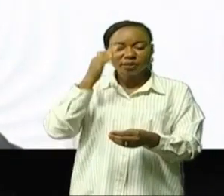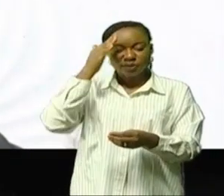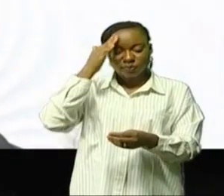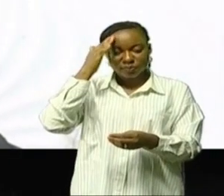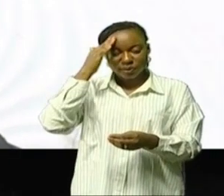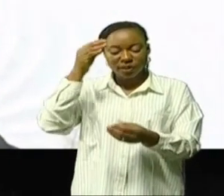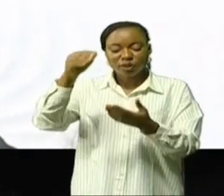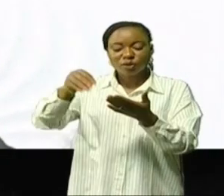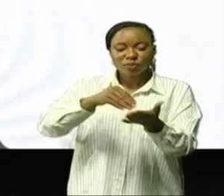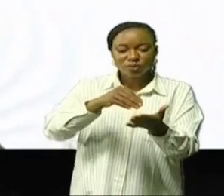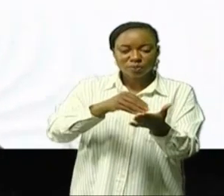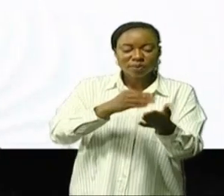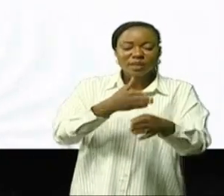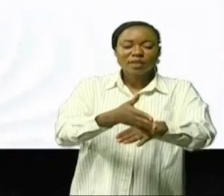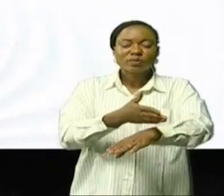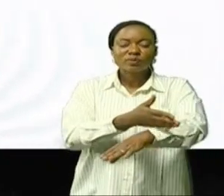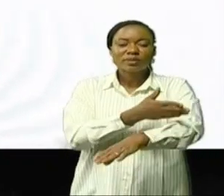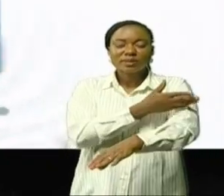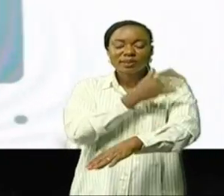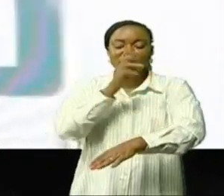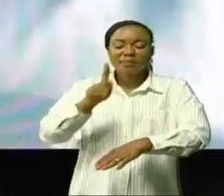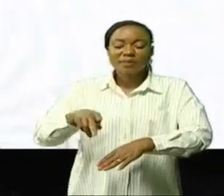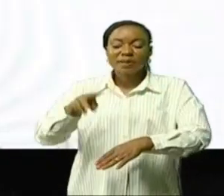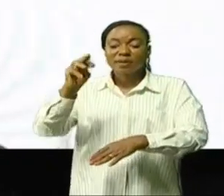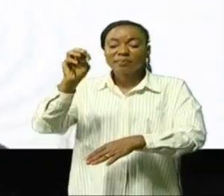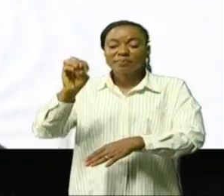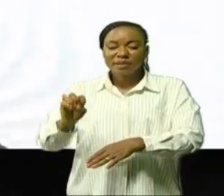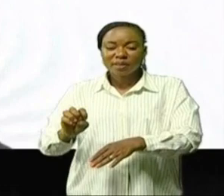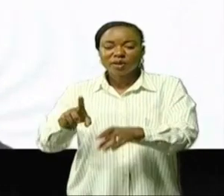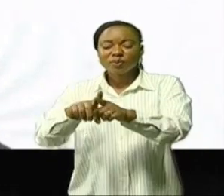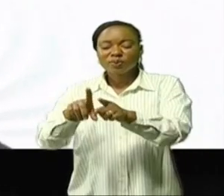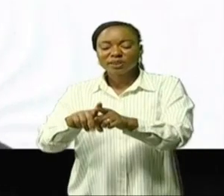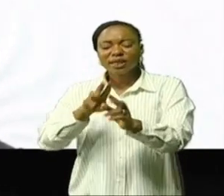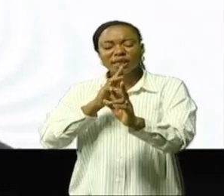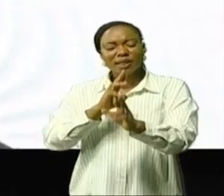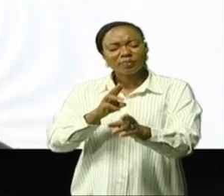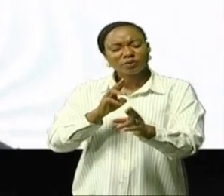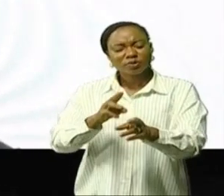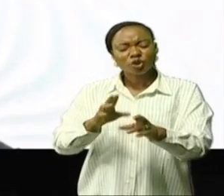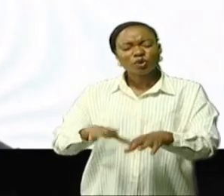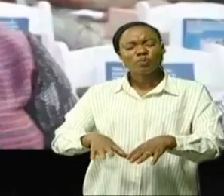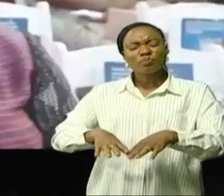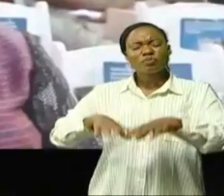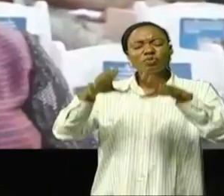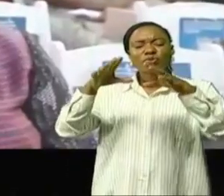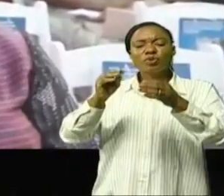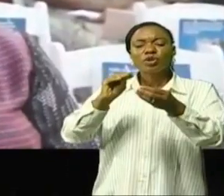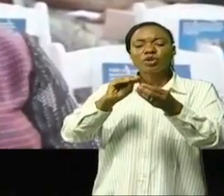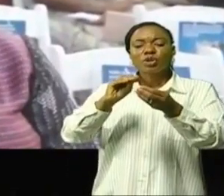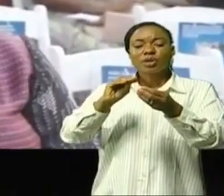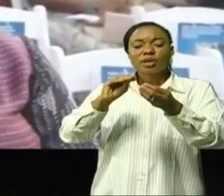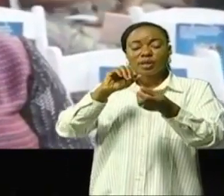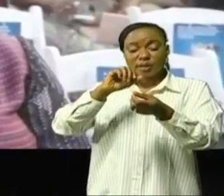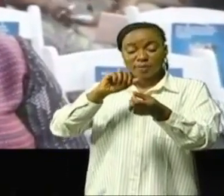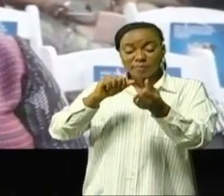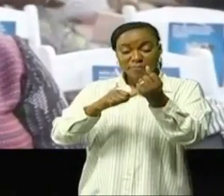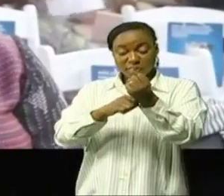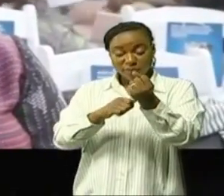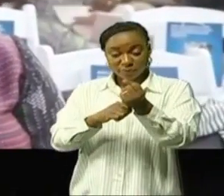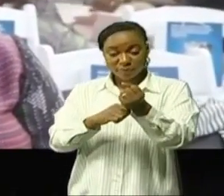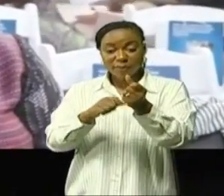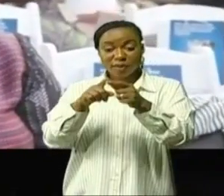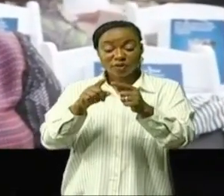contribuer à la croissance du PME et constituer une réponse à un certain nombre de contraintes des efforts qui ne passent pas